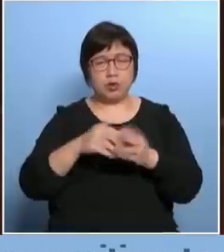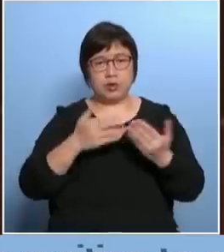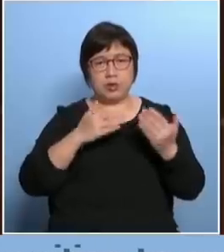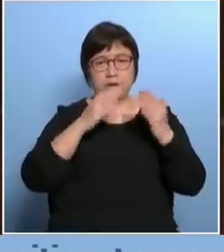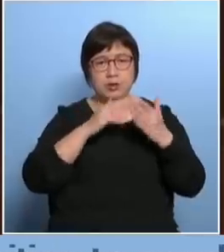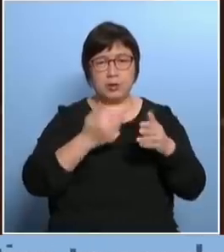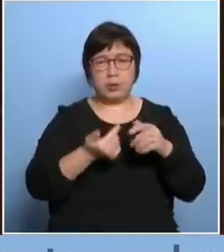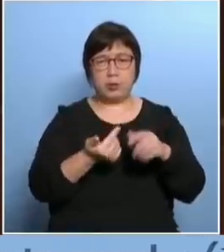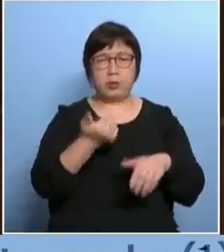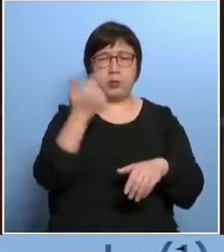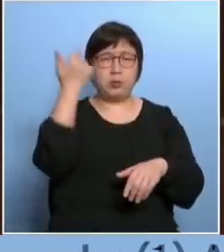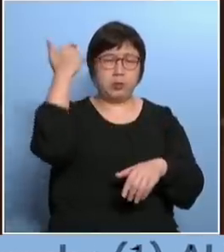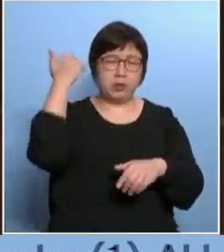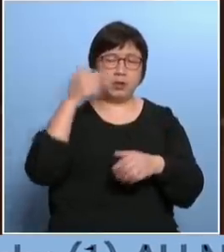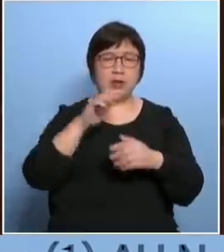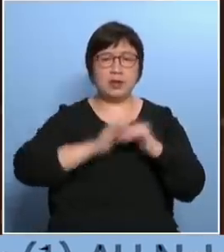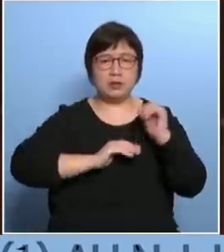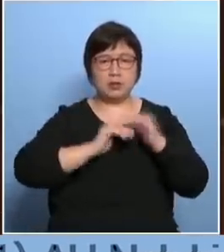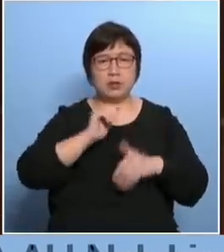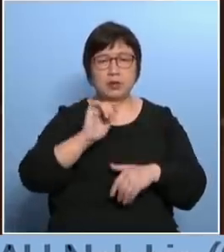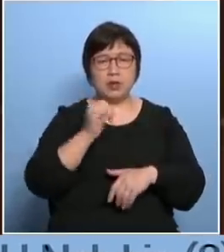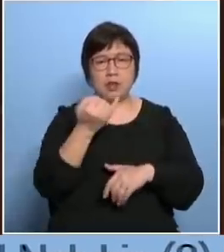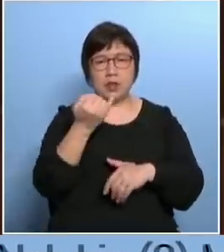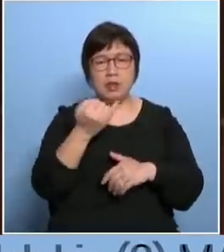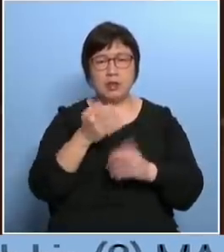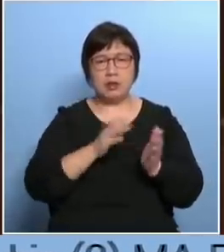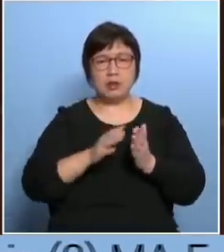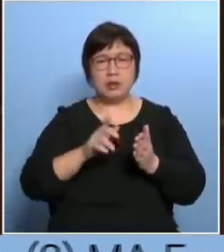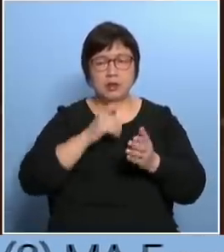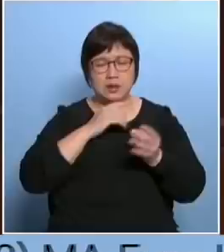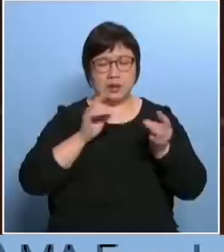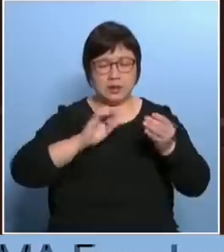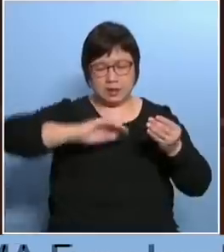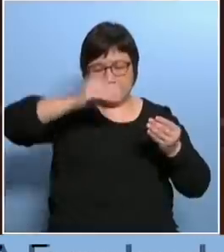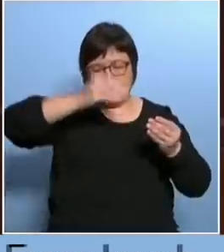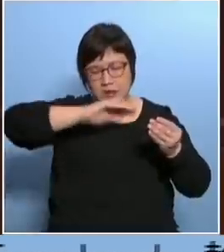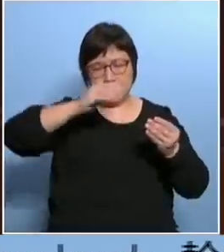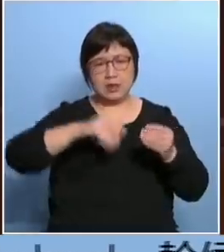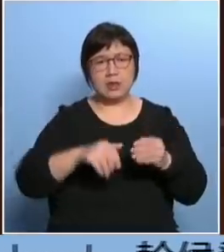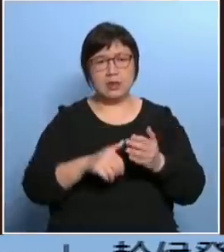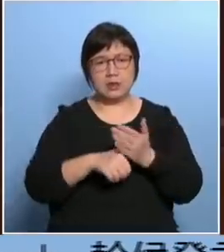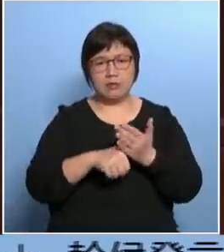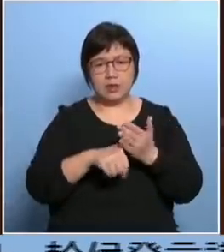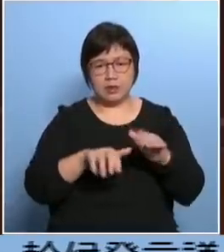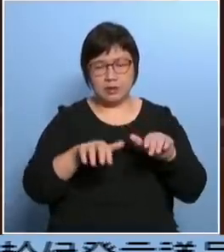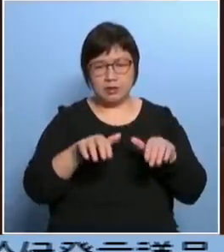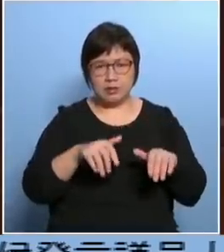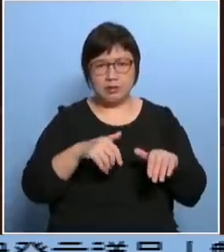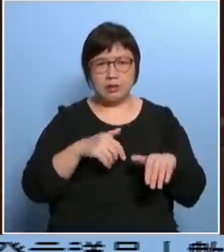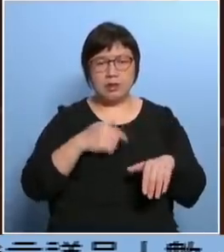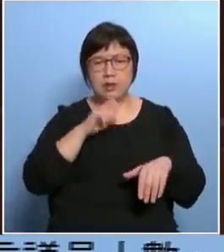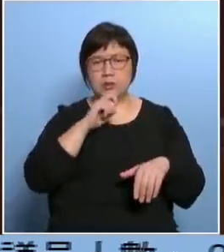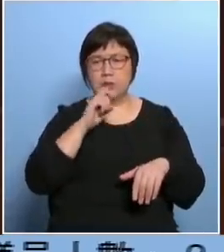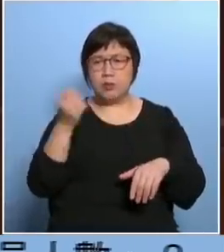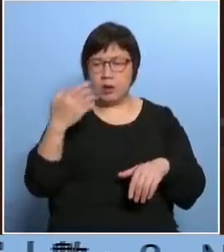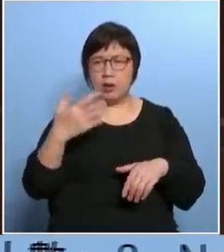一些石器时代的技术来的处理那些手法拿一一张纸来揭拿你的身份证来对街坊